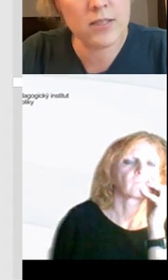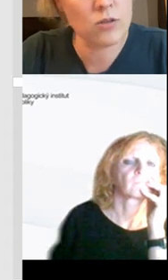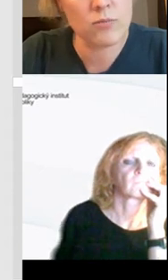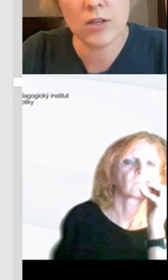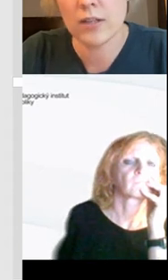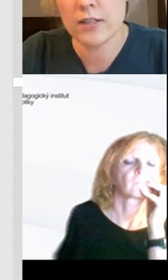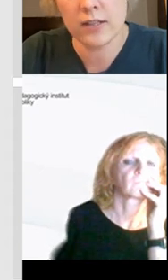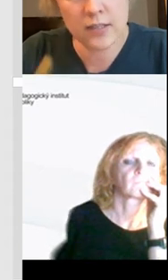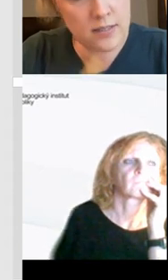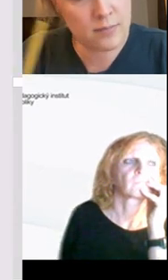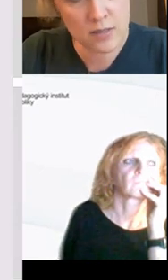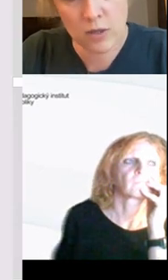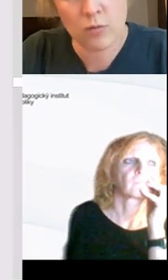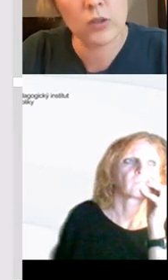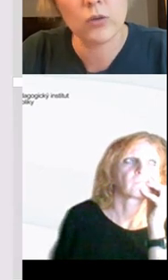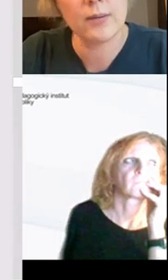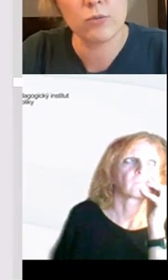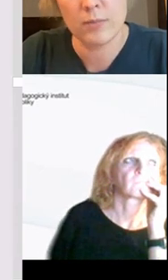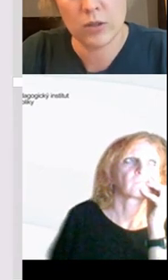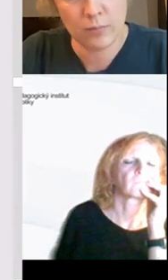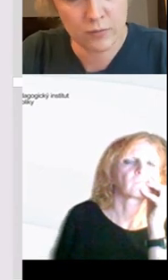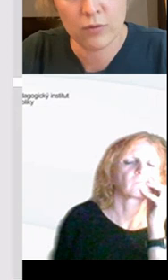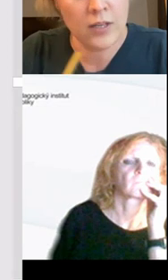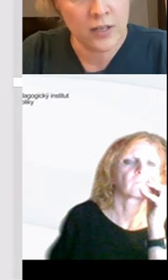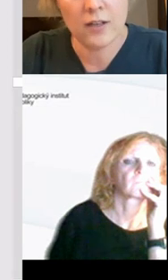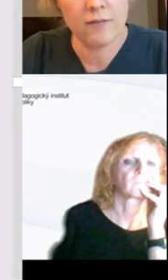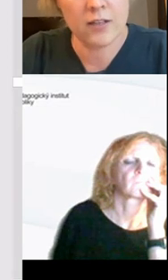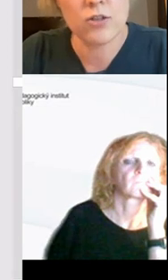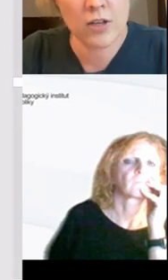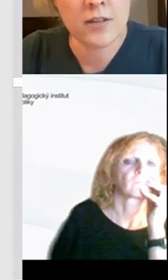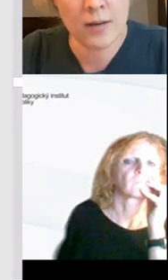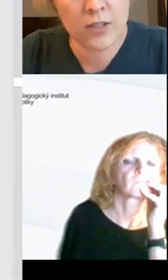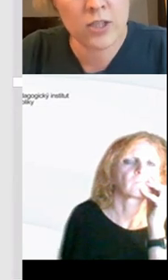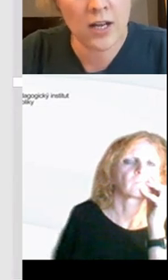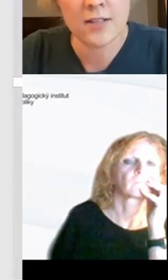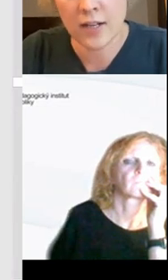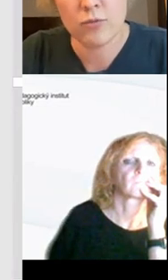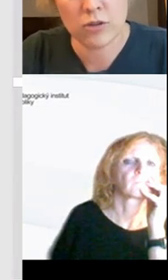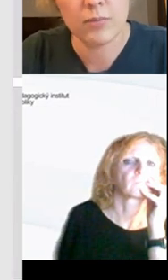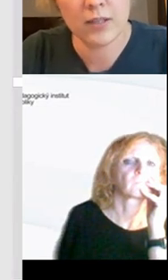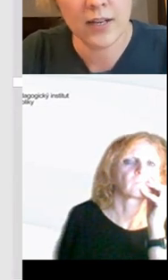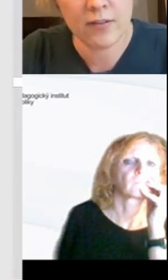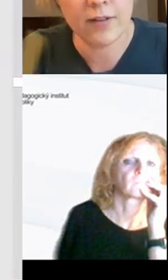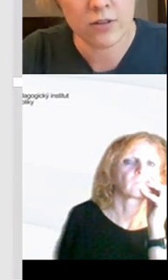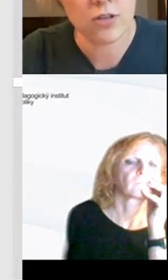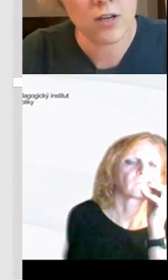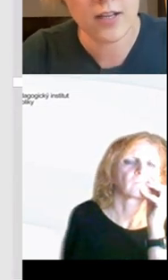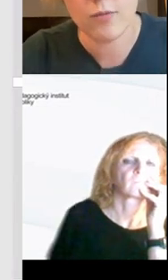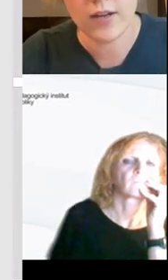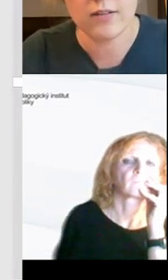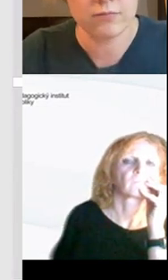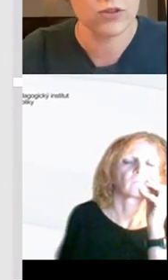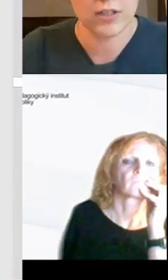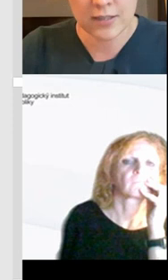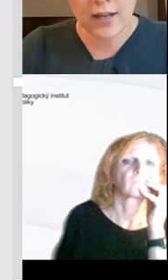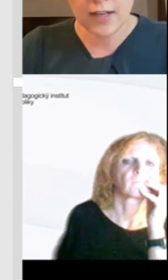bezpečnosti vůbec v tom, že ty lidi, který tam s nimi komunikují, nemusí být opravdu František, kterému je 13, ale může to být, já nevím, František,